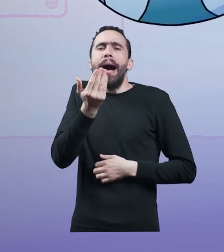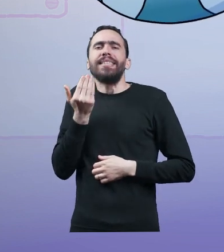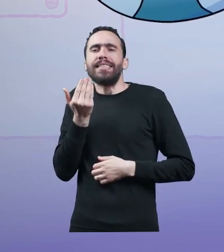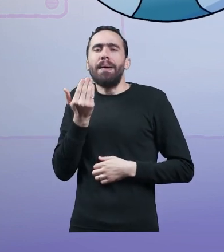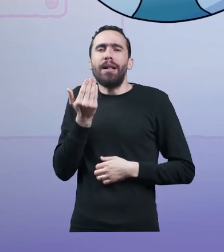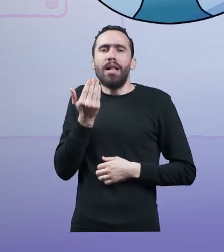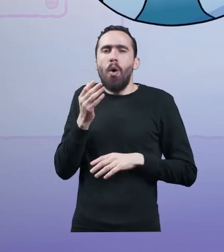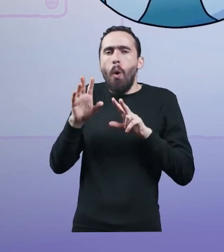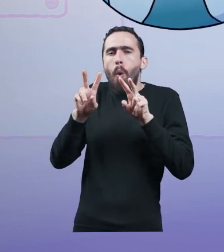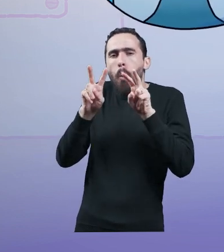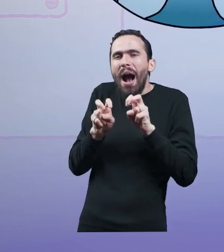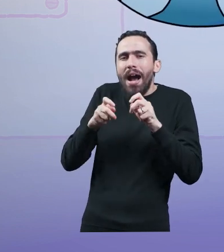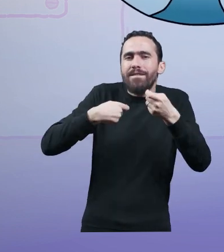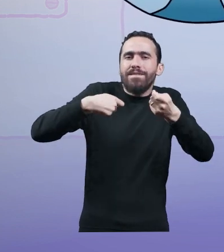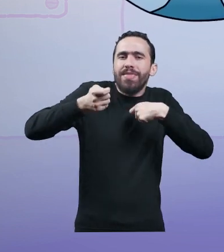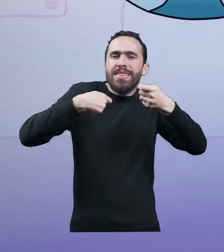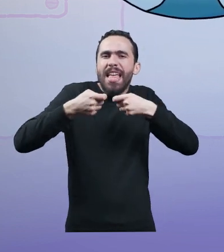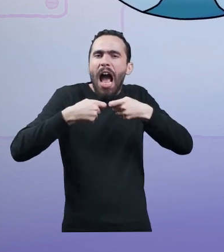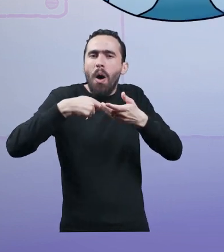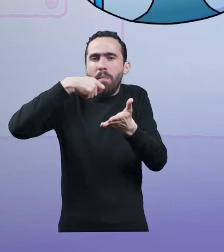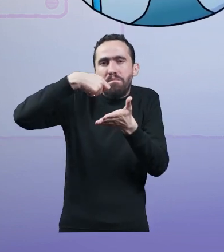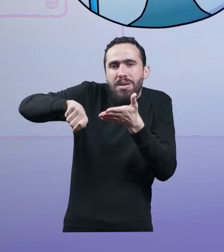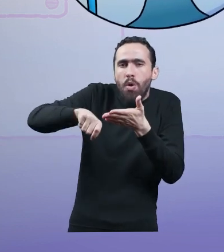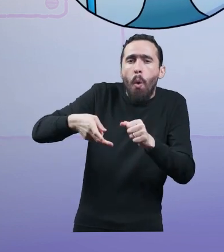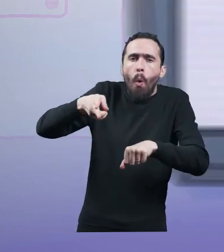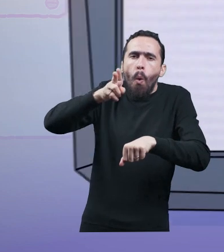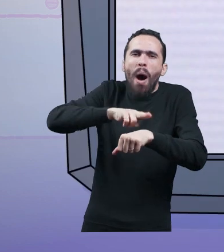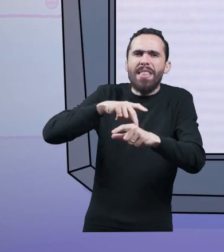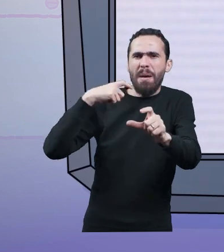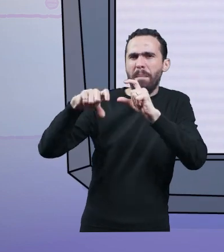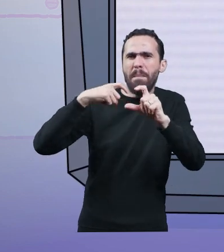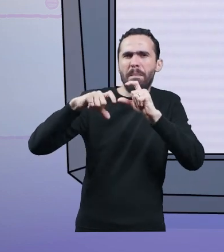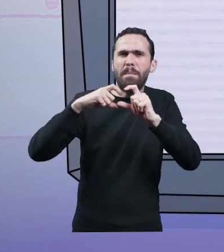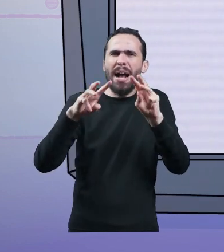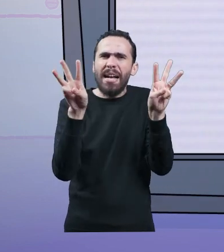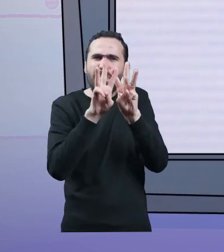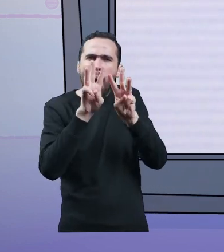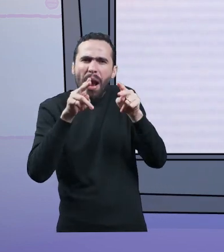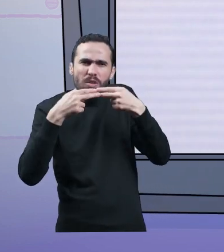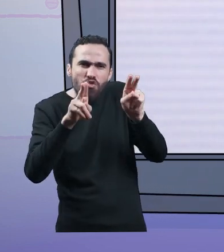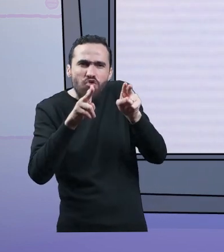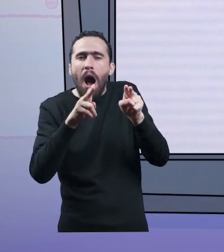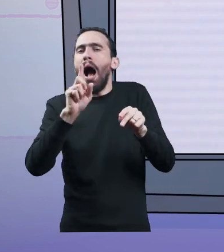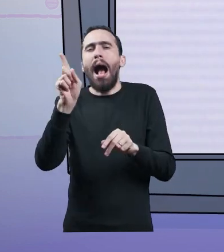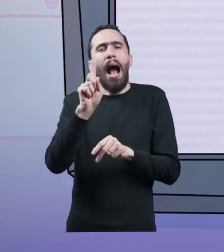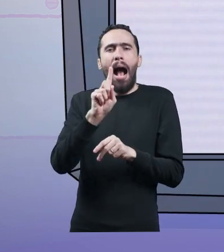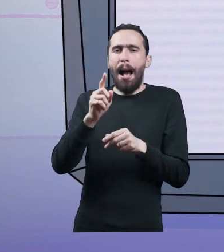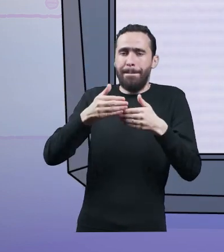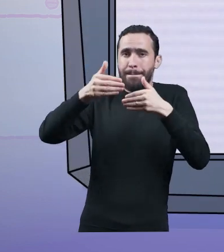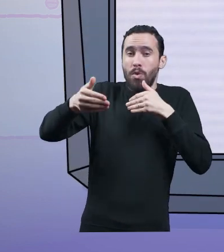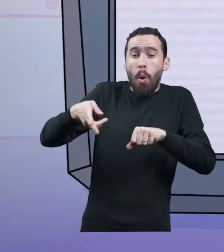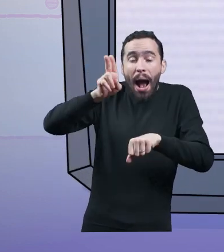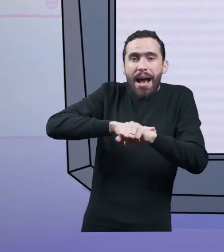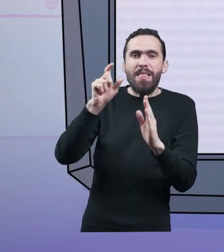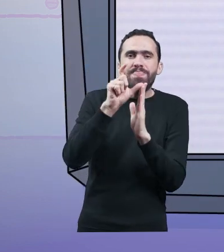واستخدام الخدمات المصرفية على الحاسوب وعليكم تحديث برامج الحماية من